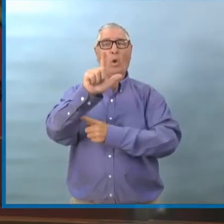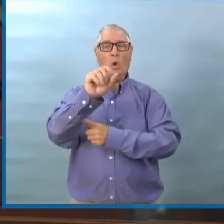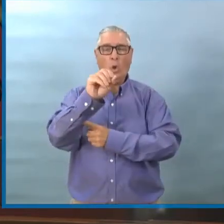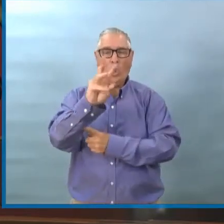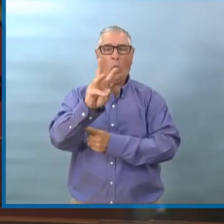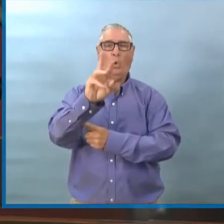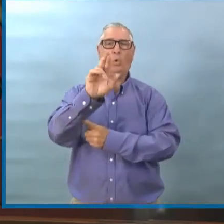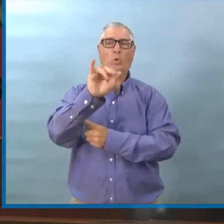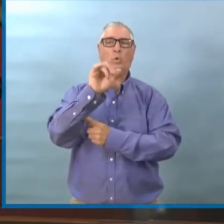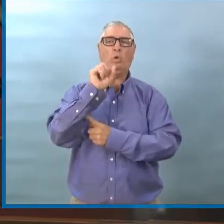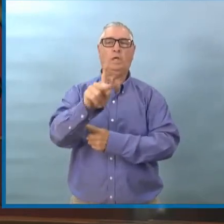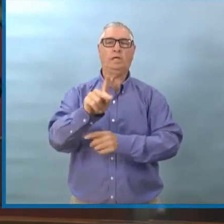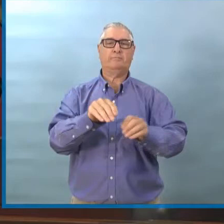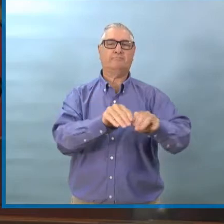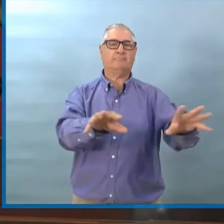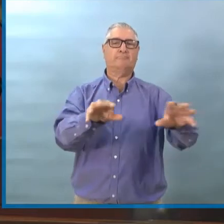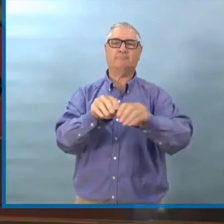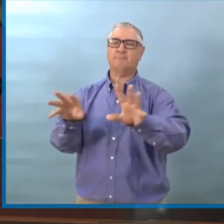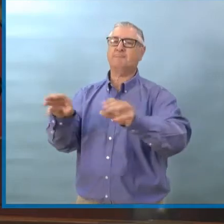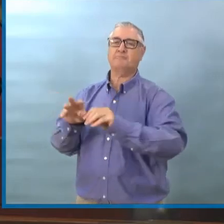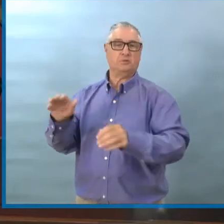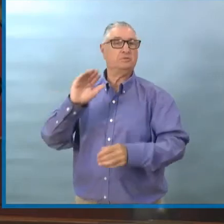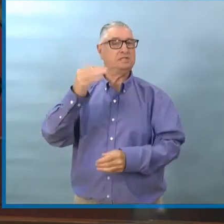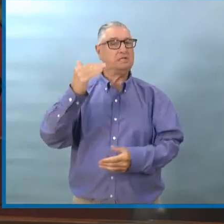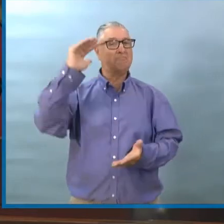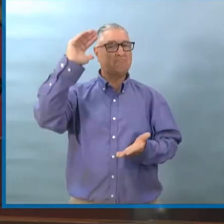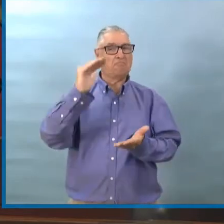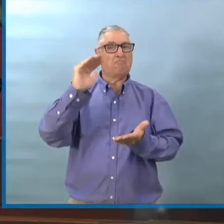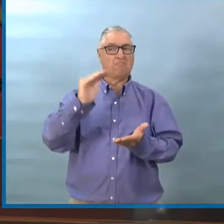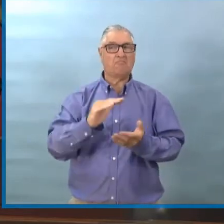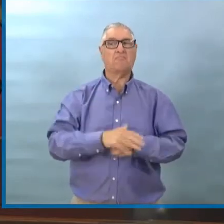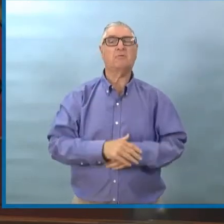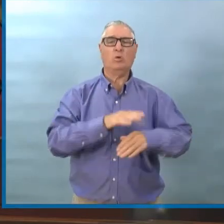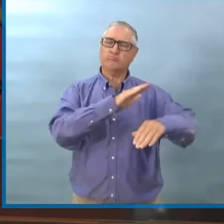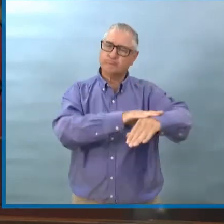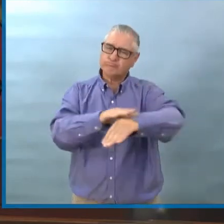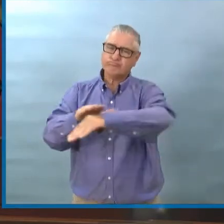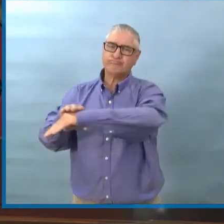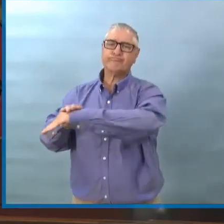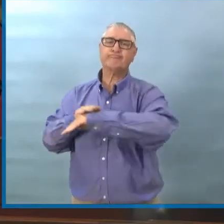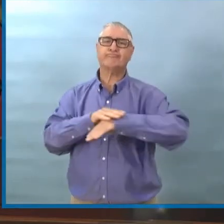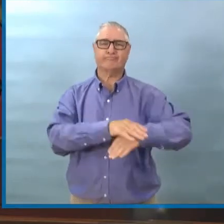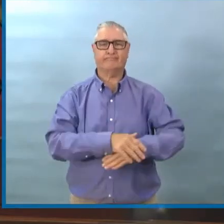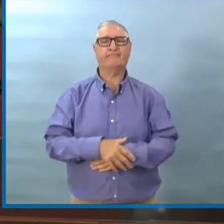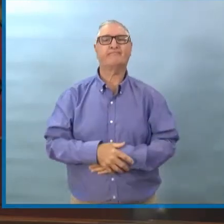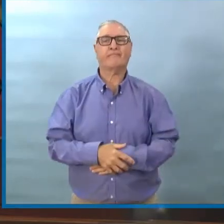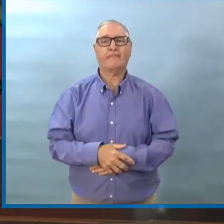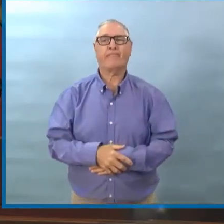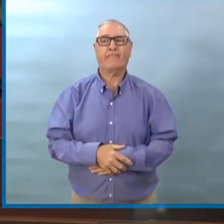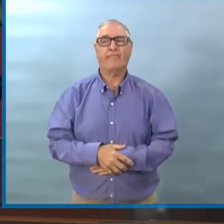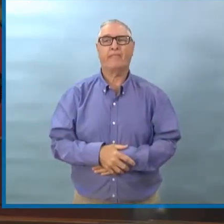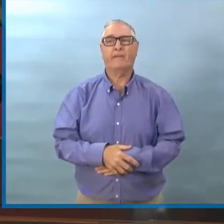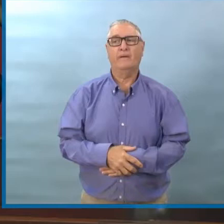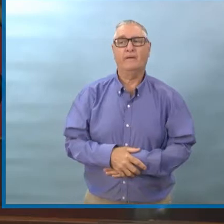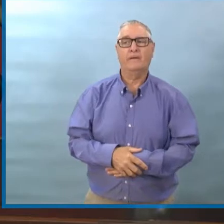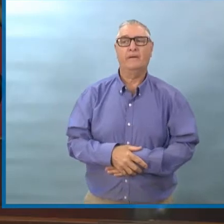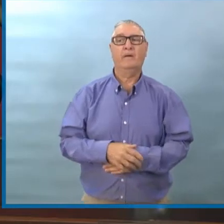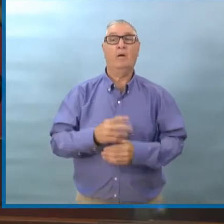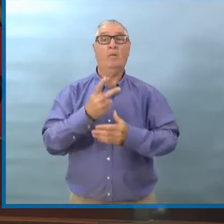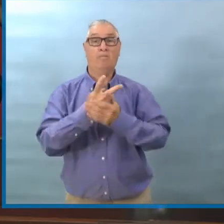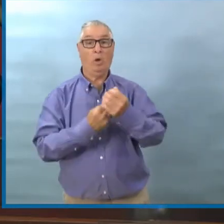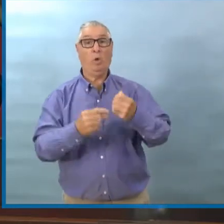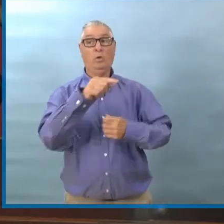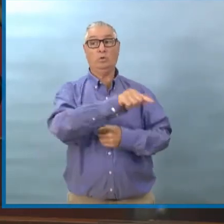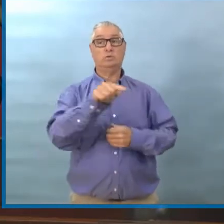que ce virus est encore présent et que les mesures d'éloignement physique en place sont importantes.